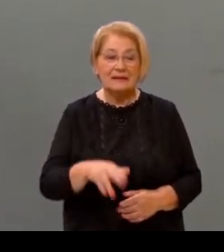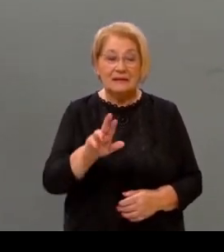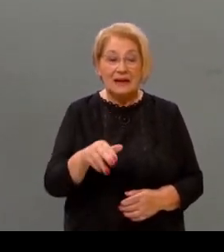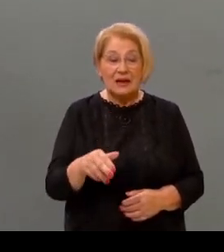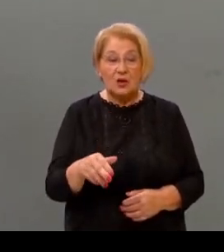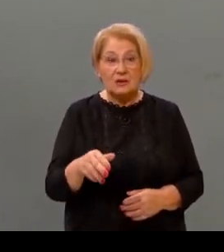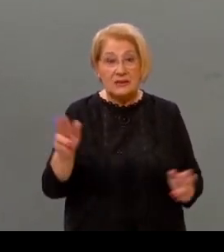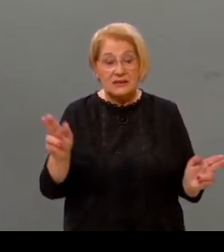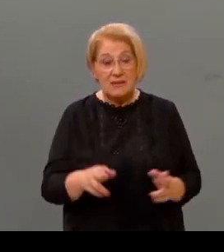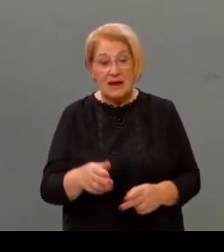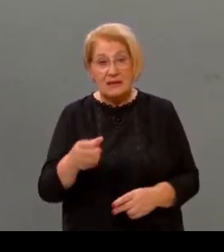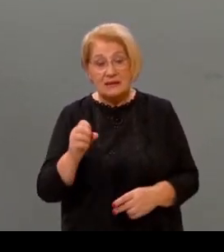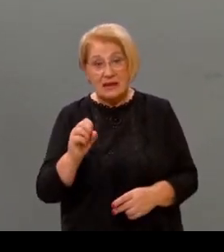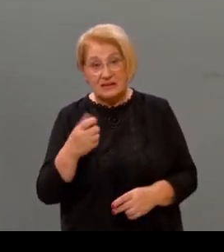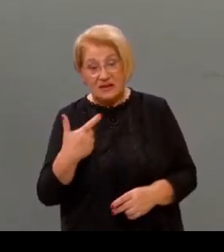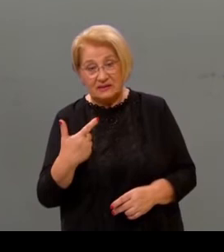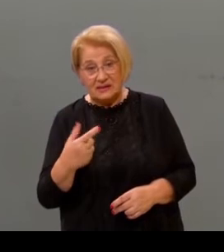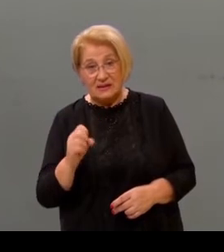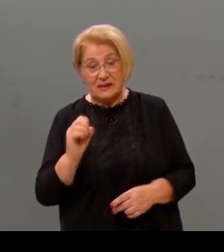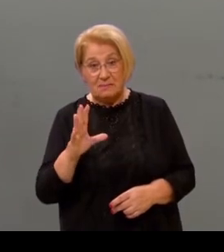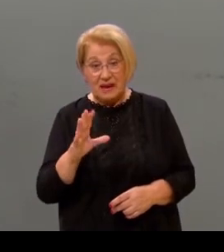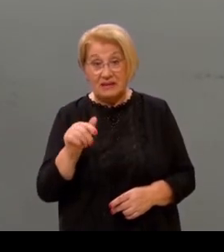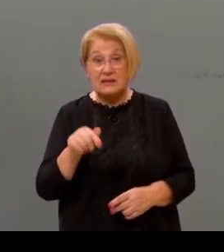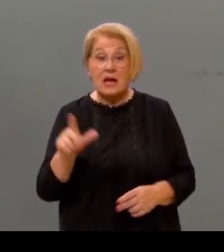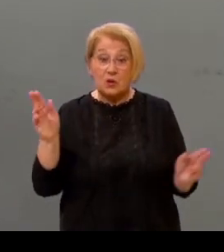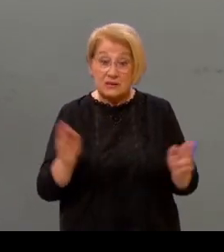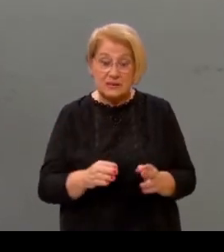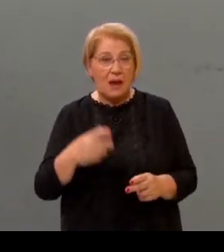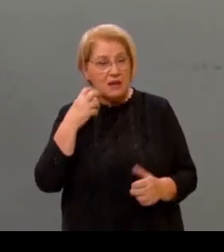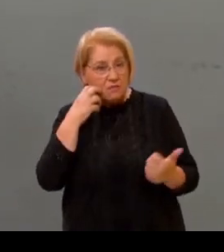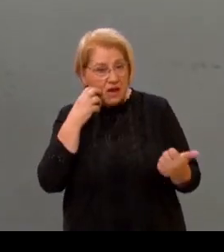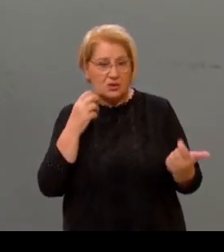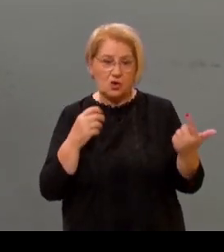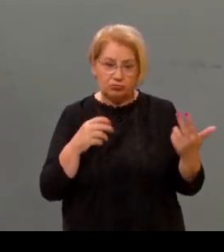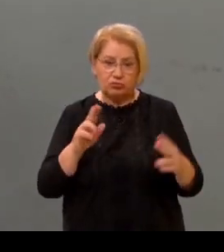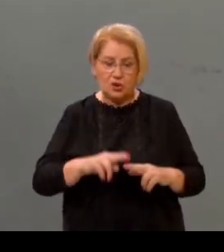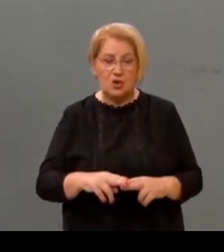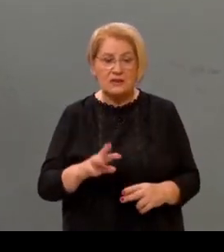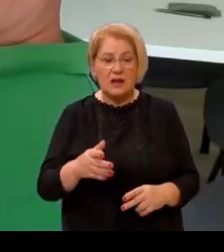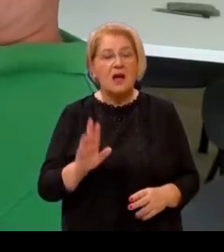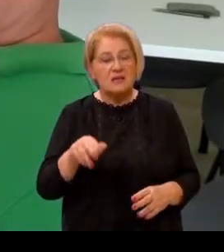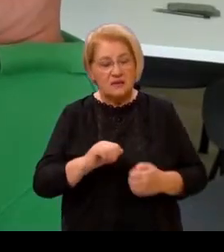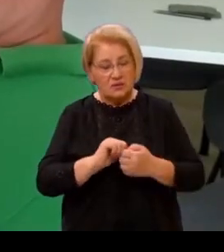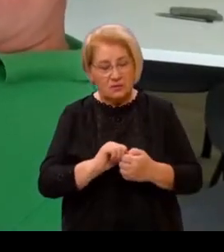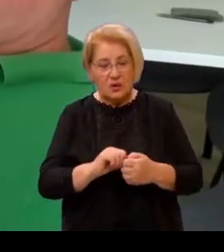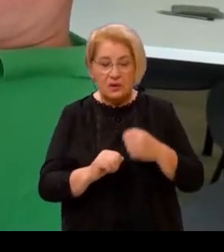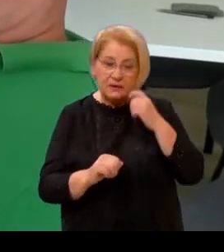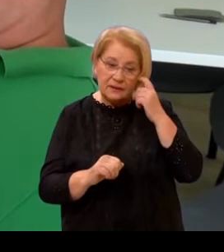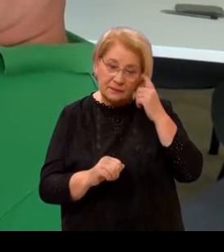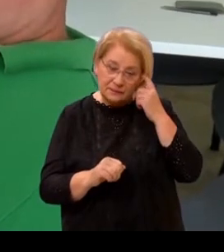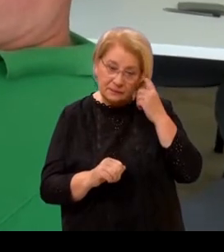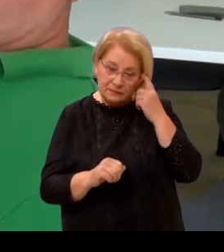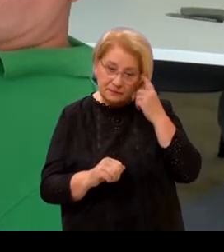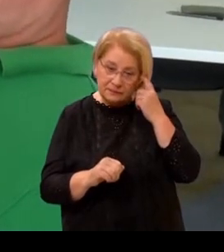na 15, ipak je to nešto, pa mese i ovo, ali je sve jedno, ćemo se boriti. Nisam zadovoljan sa